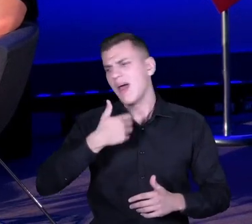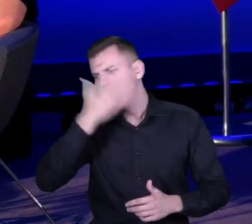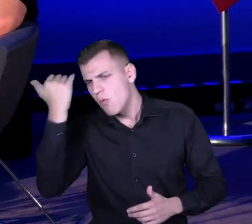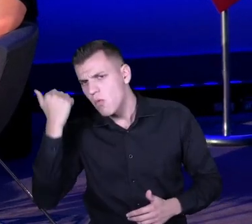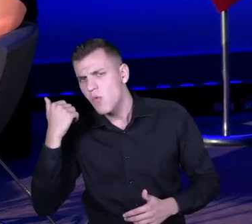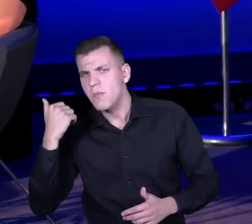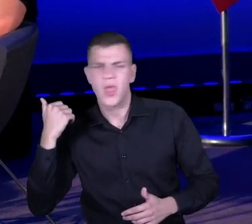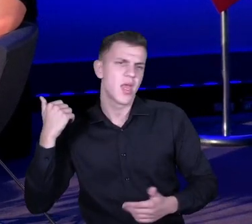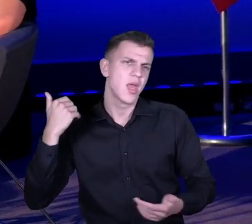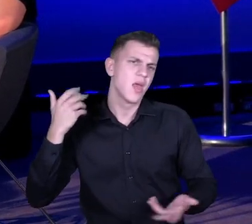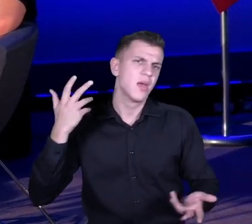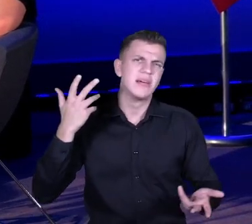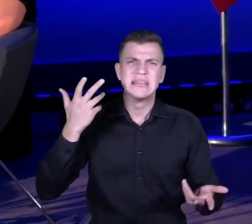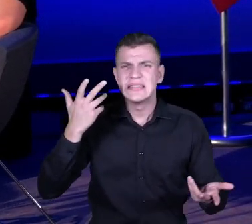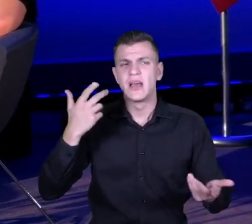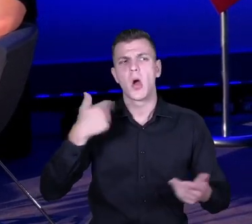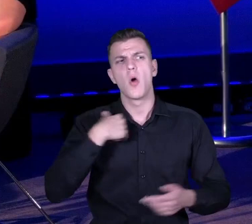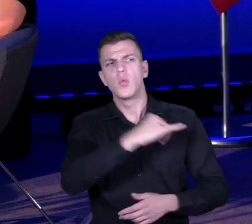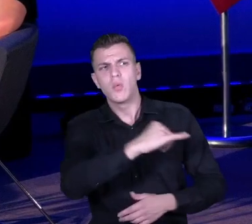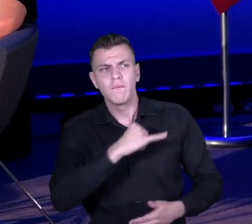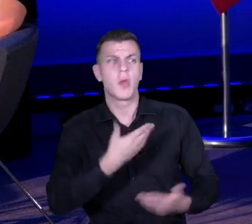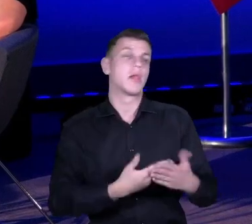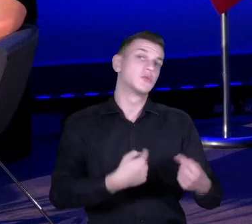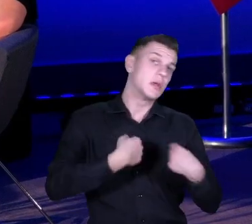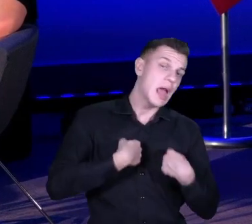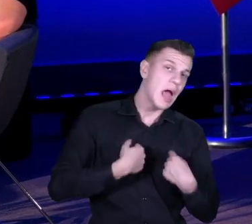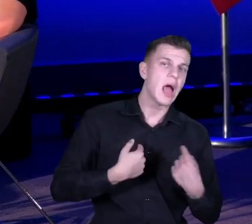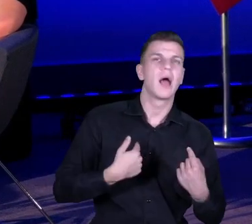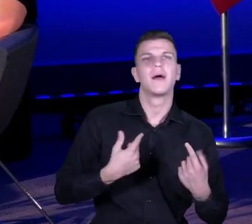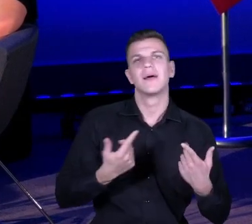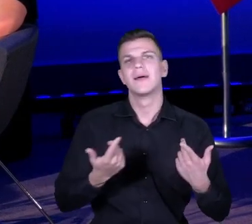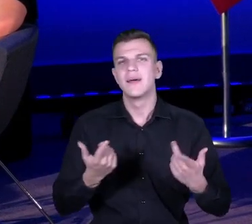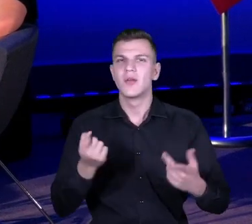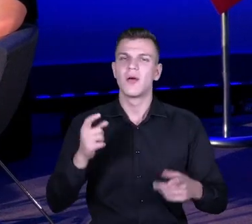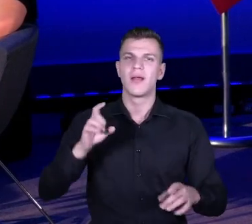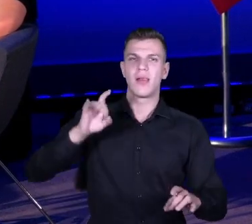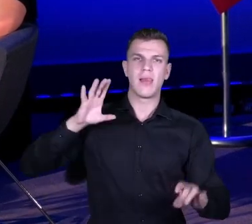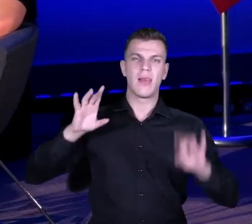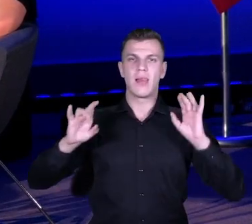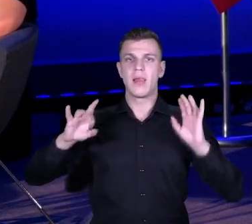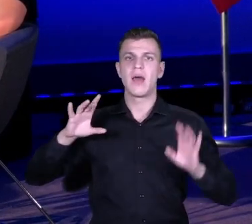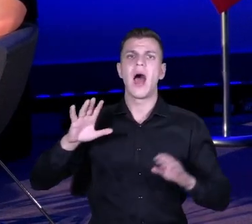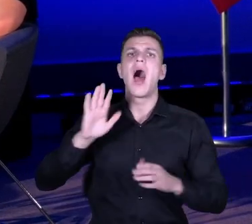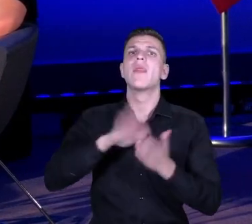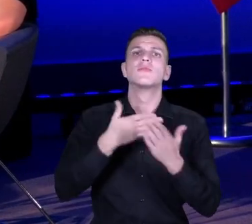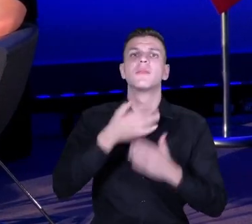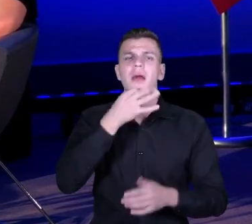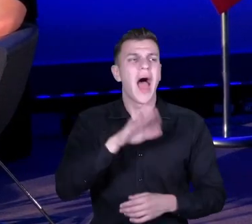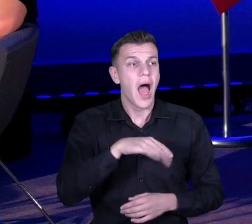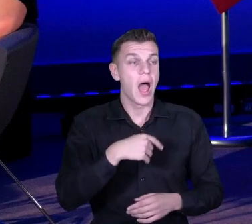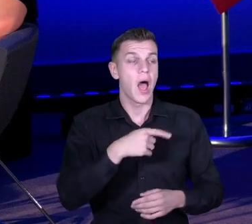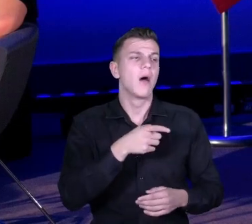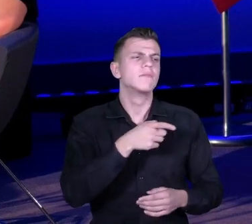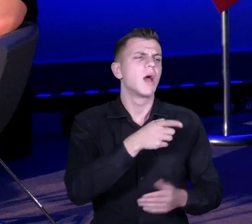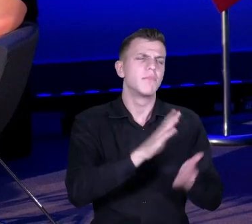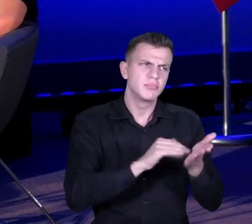samym poziomie, co są inni. Pozwalam, też zadaję pytanie, a jakbyś to zrobił, więc unikam